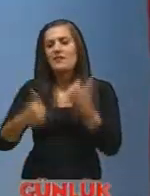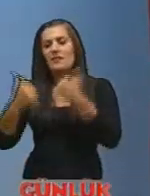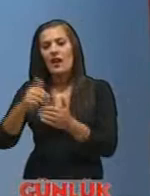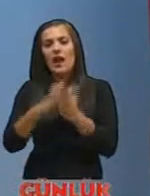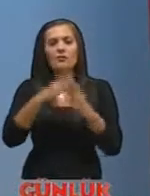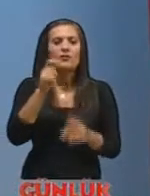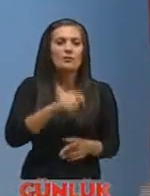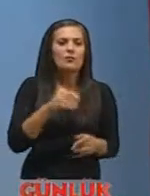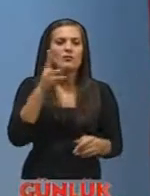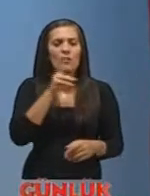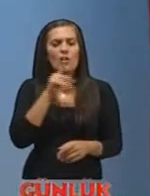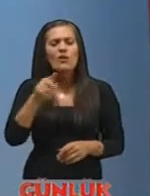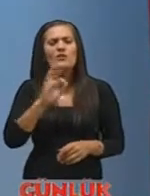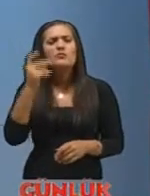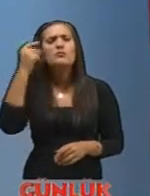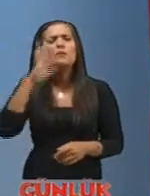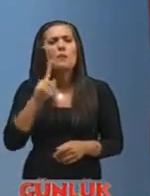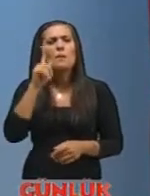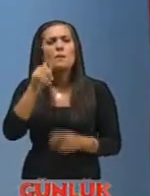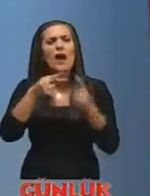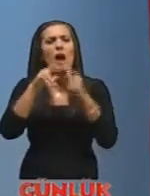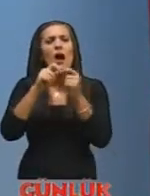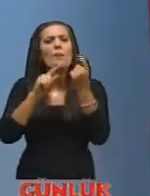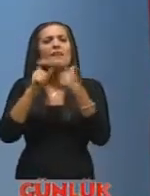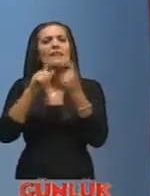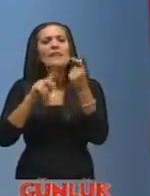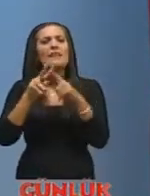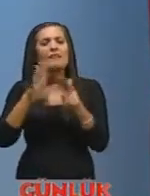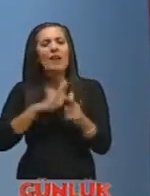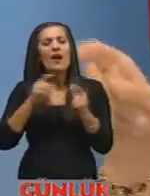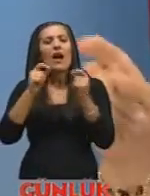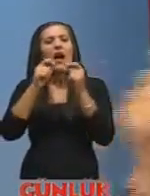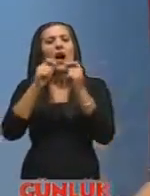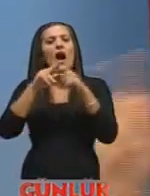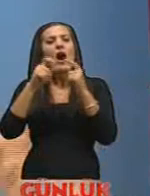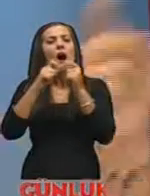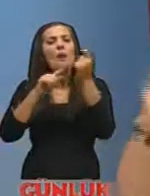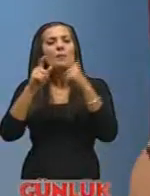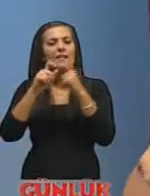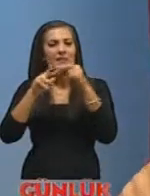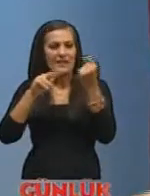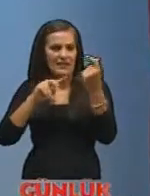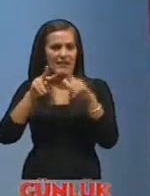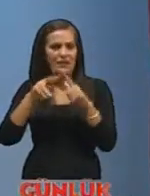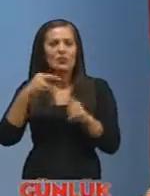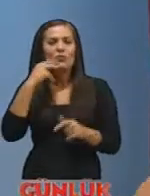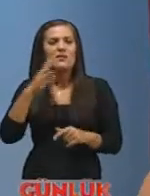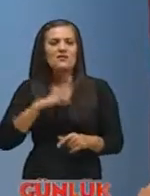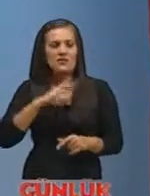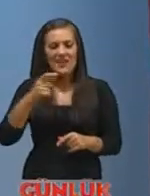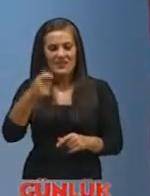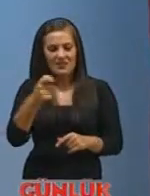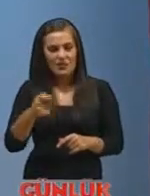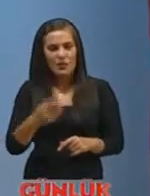yapıyorlar sonunda filan orada da hiç unutmam bir abidim var abidinin numarası da 110 110'u çevirince abidine efendim işte